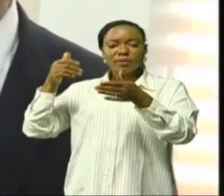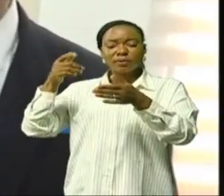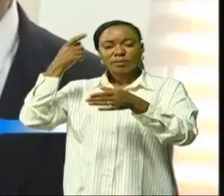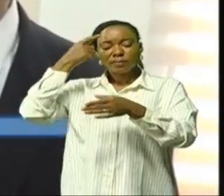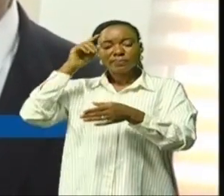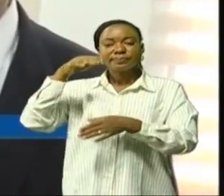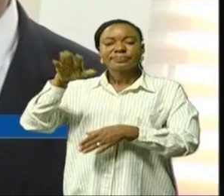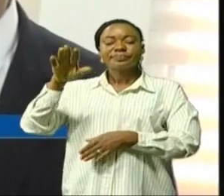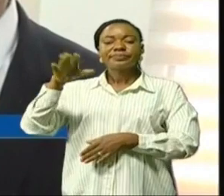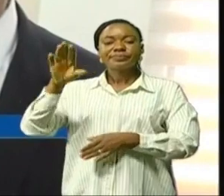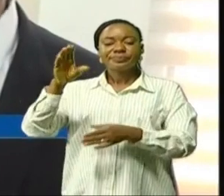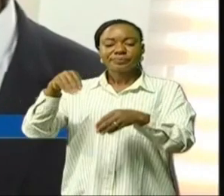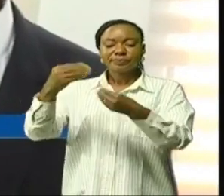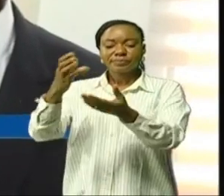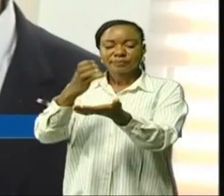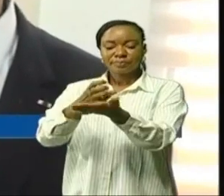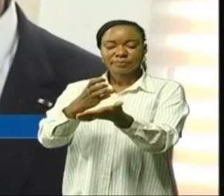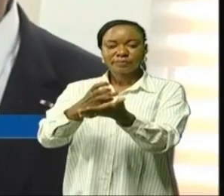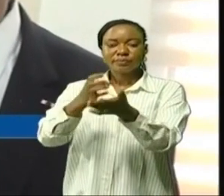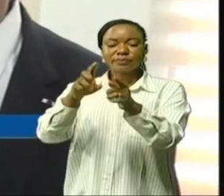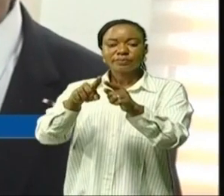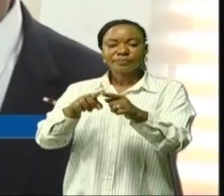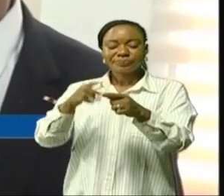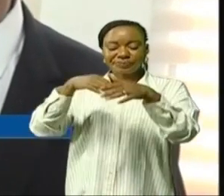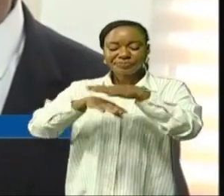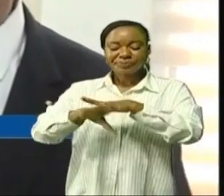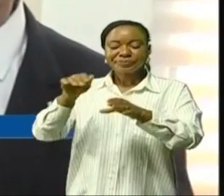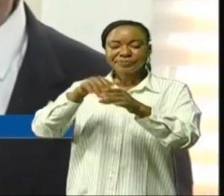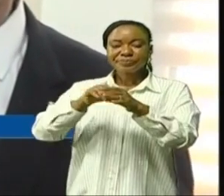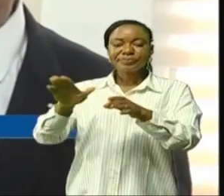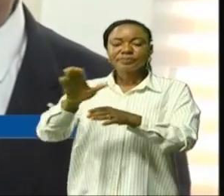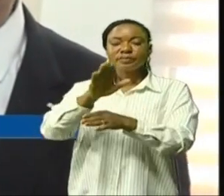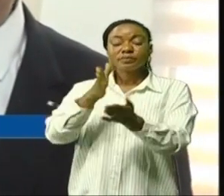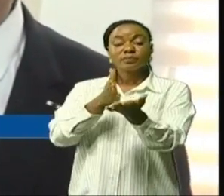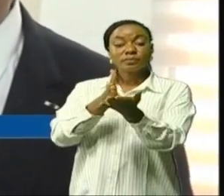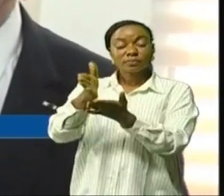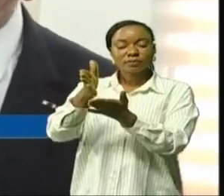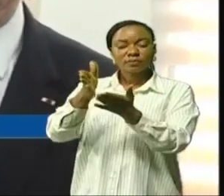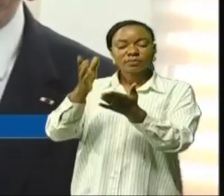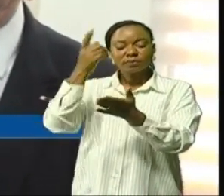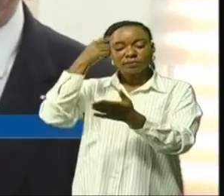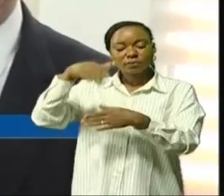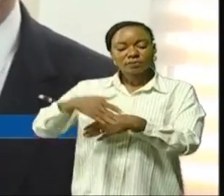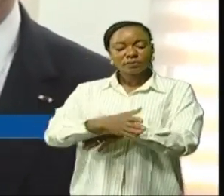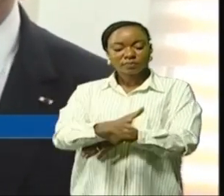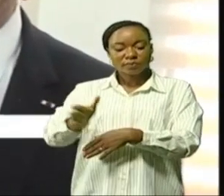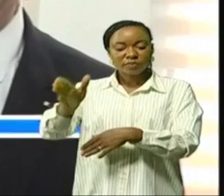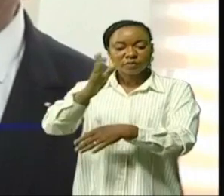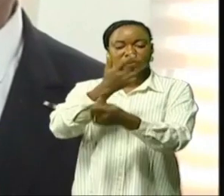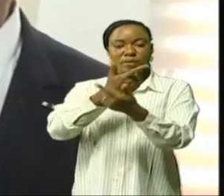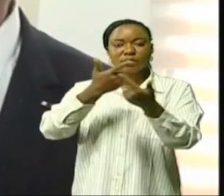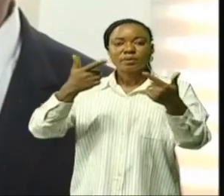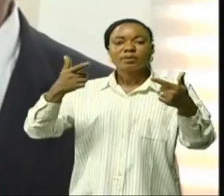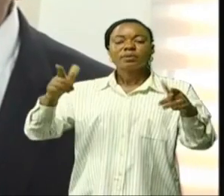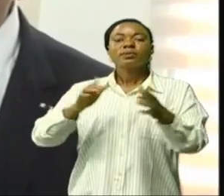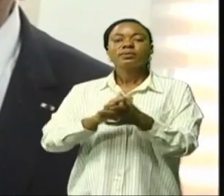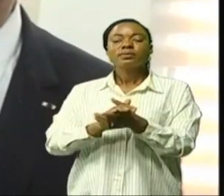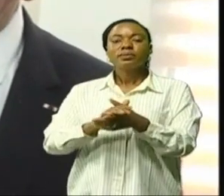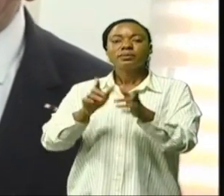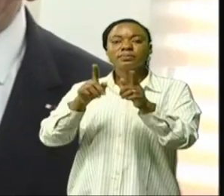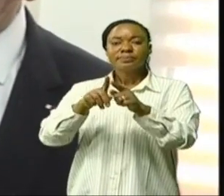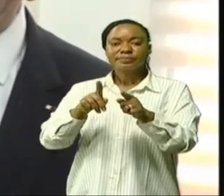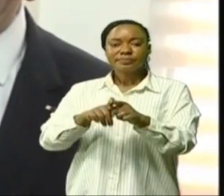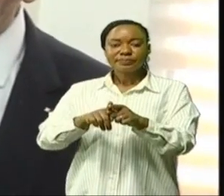afin que nous puissions aussi entrer dans nos droits au point de vue de la circulation disons sur le